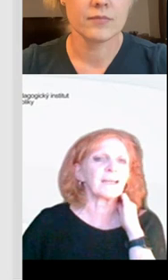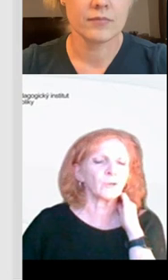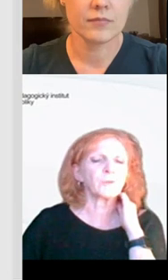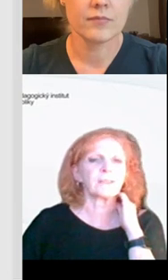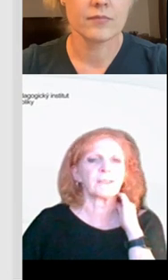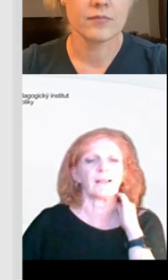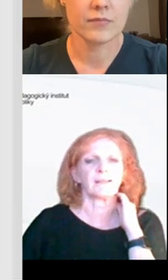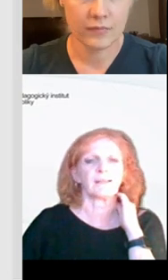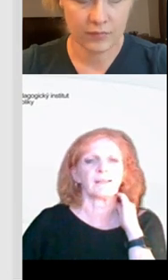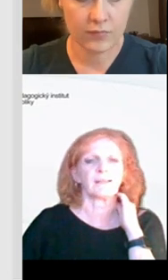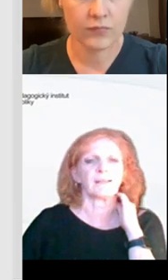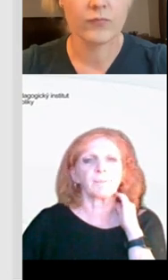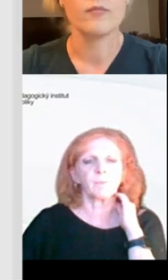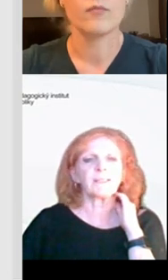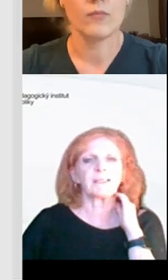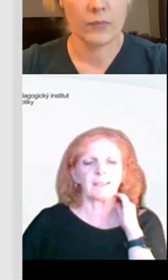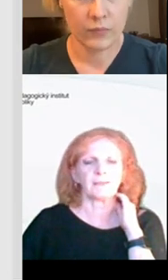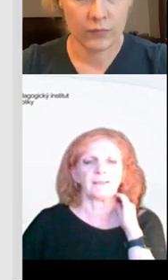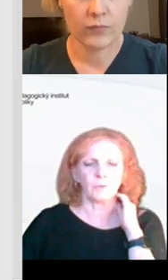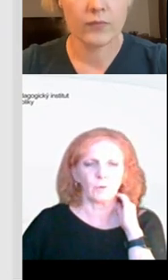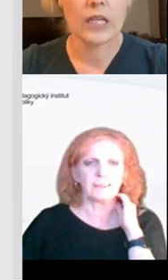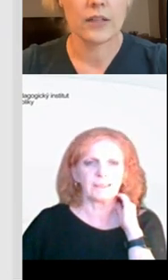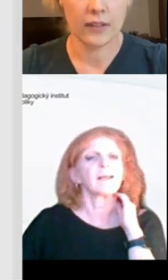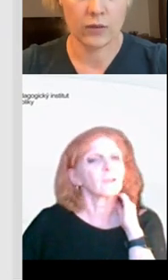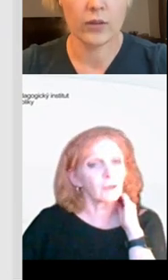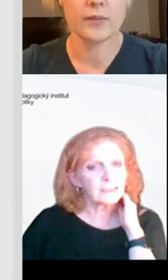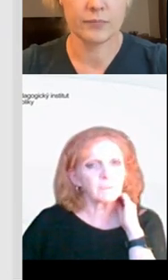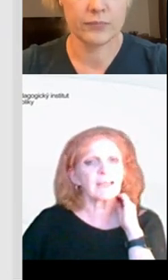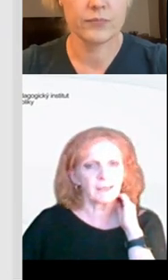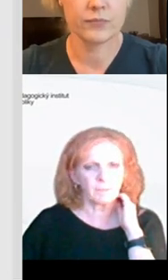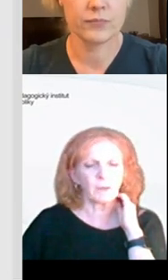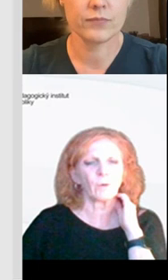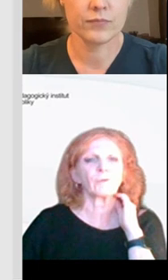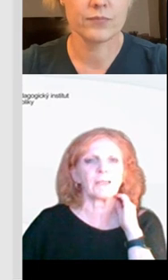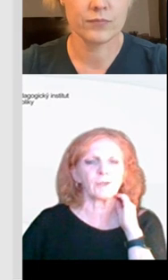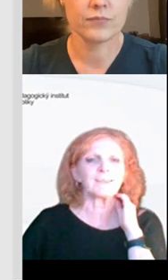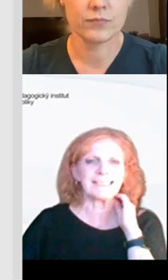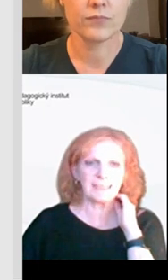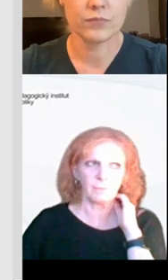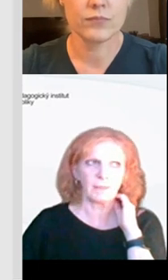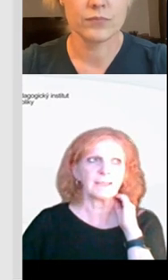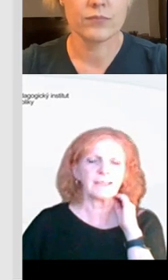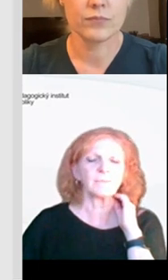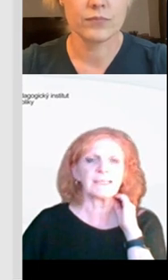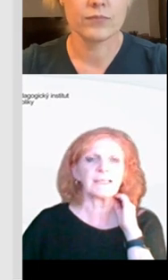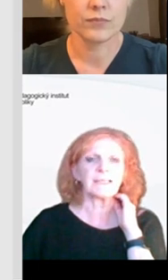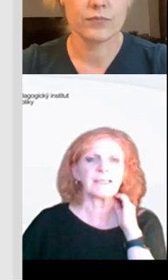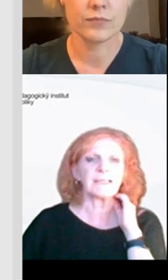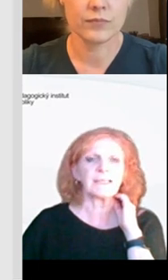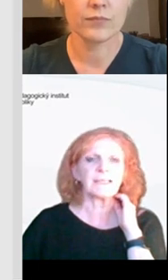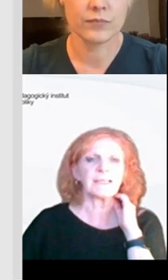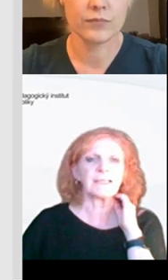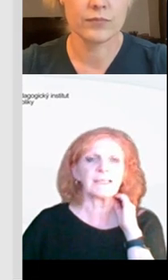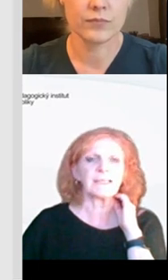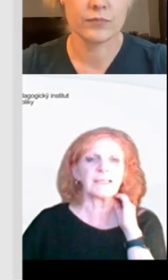ukazovat, jak to můžete dělat jinak za pomoci digitálních technologií. Schodli jsme se ale s milou, že naším cílem, celým cílem